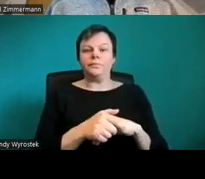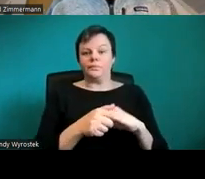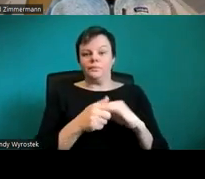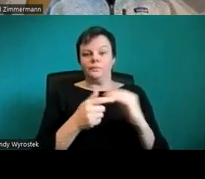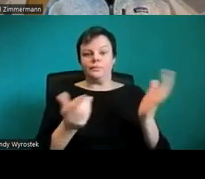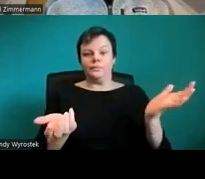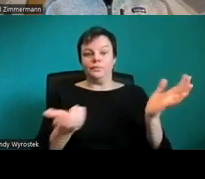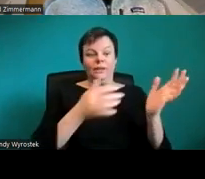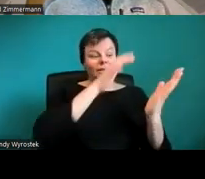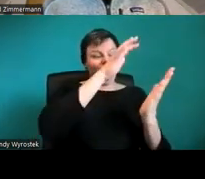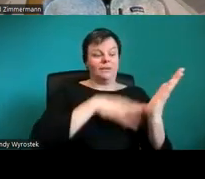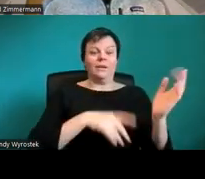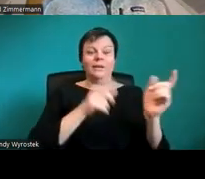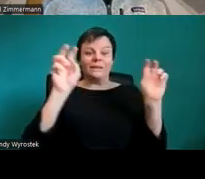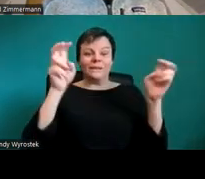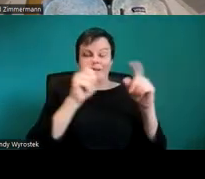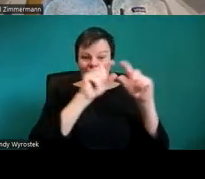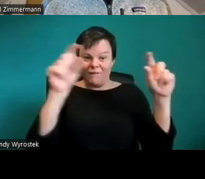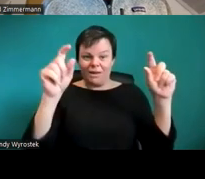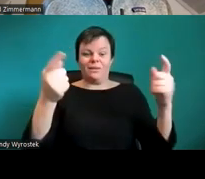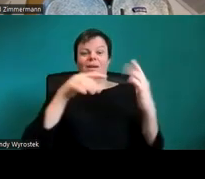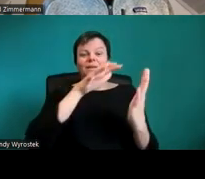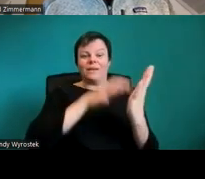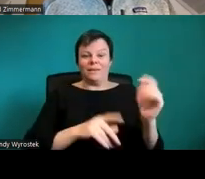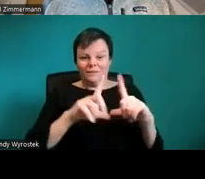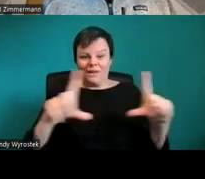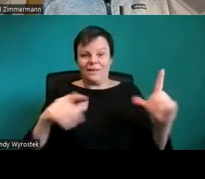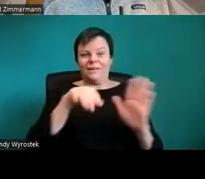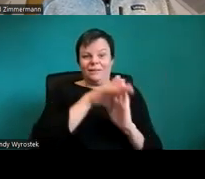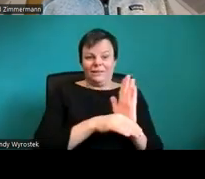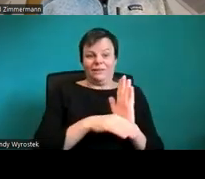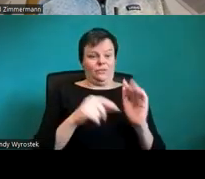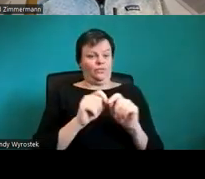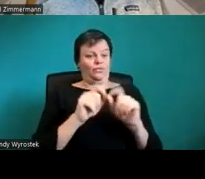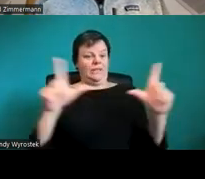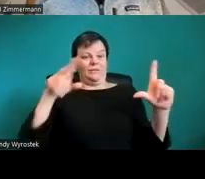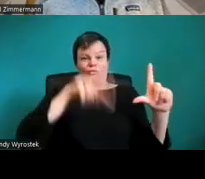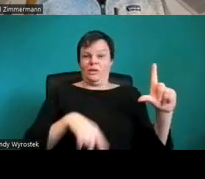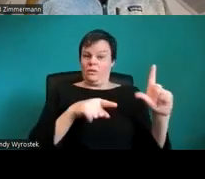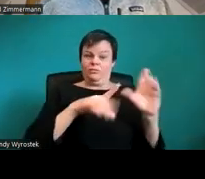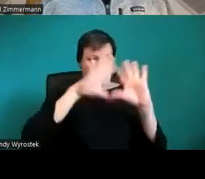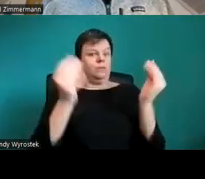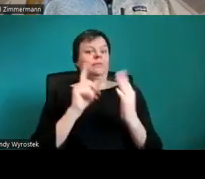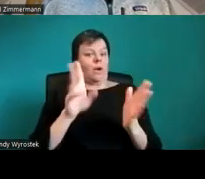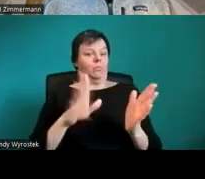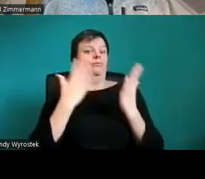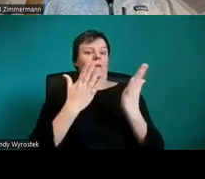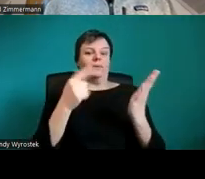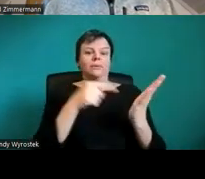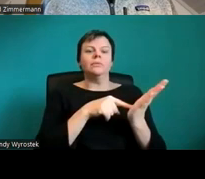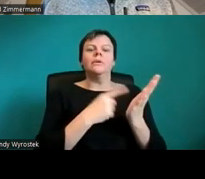Titel oder einfach Textfeld oder, und das ist jetzt die spannende Frage, liest der Screenreader auch